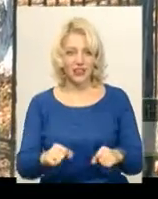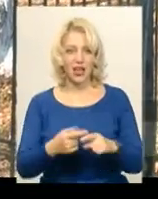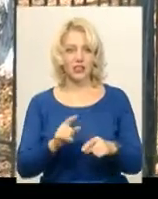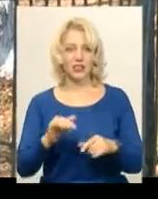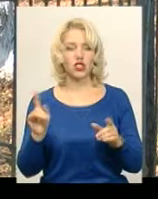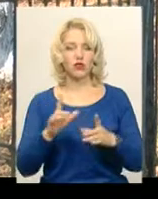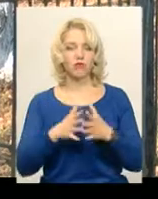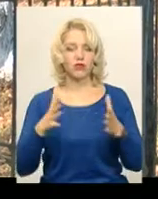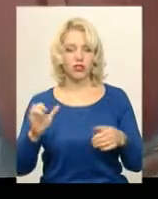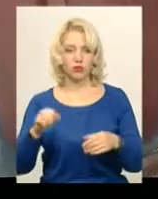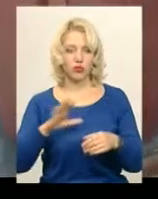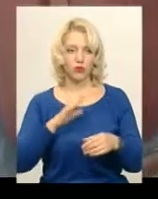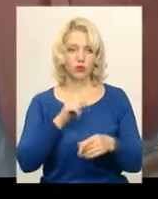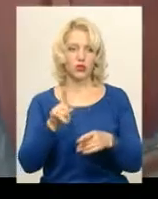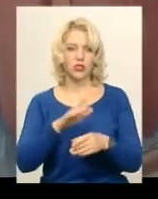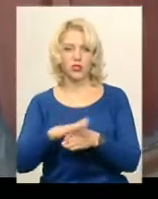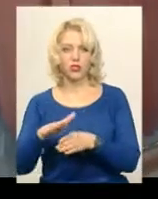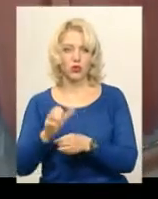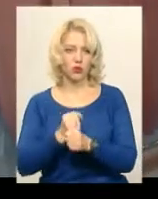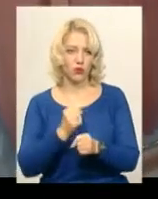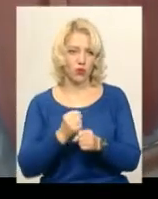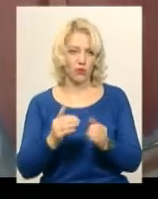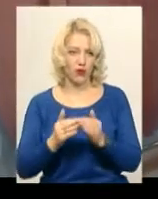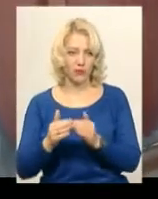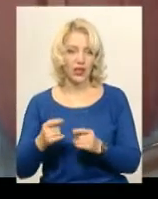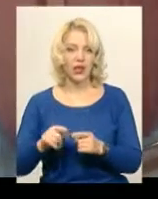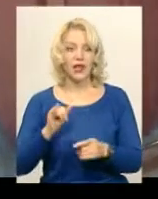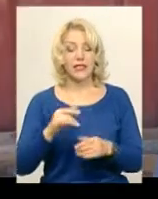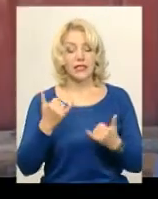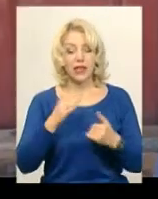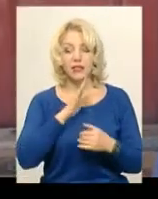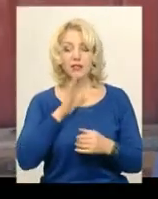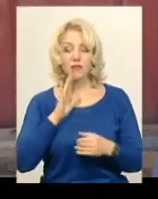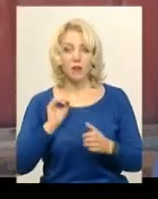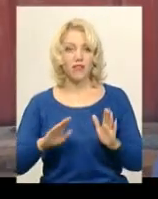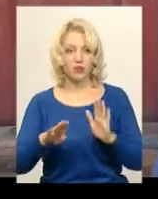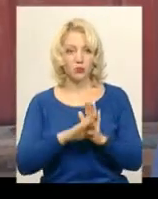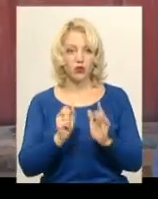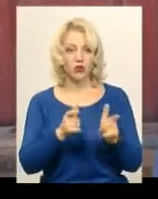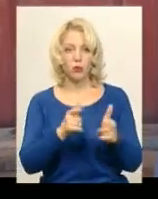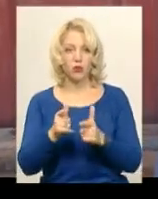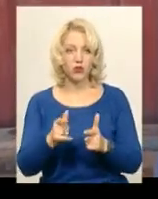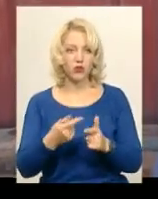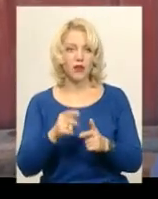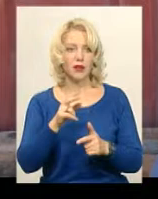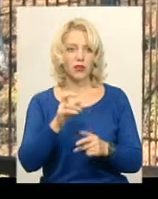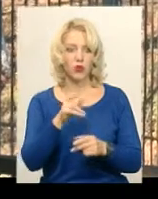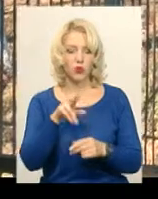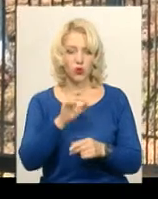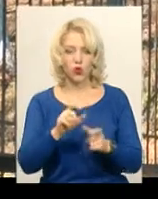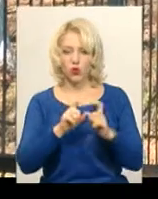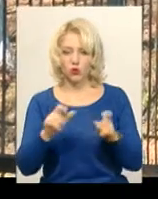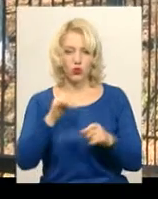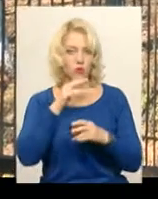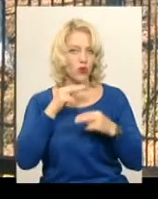вдома, що можна було зробити. Зараз жінка відпустці по догляду за дітьми, але їхні підготовці до школи не може приділити багато уваги. Є